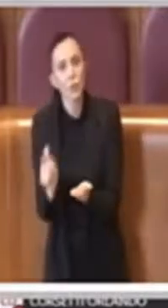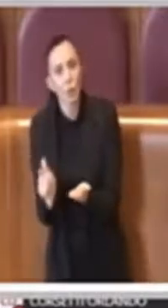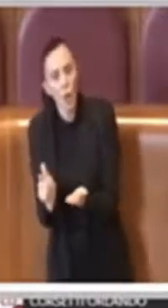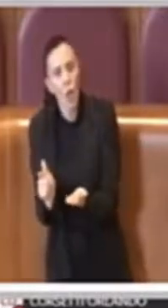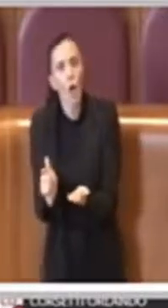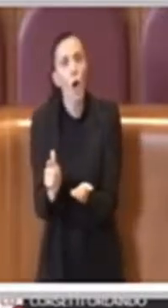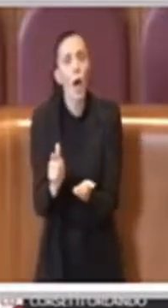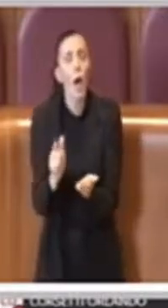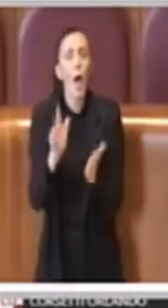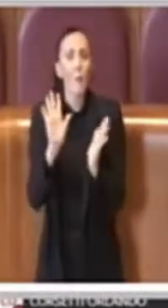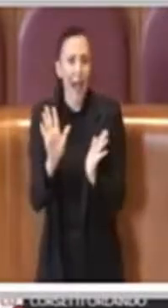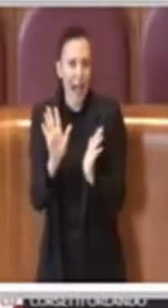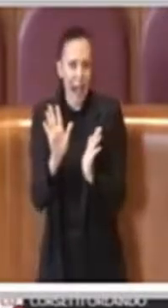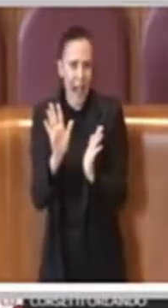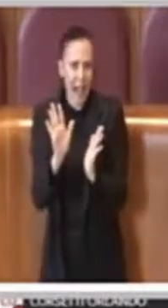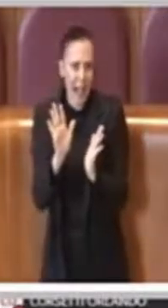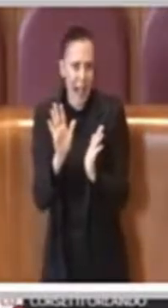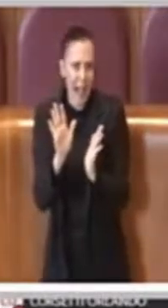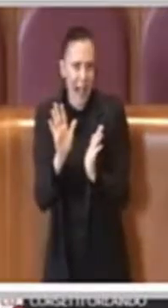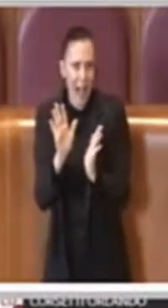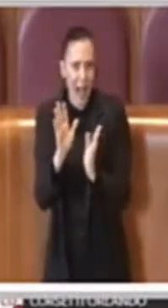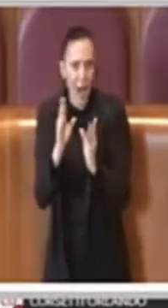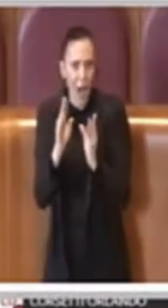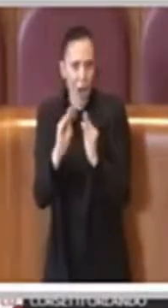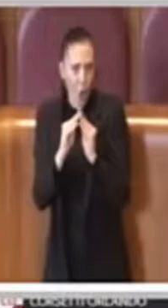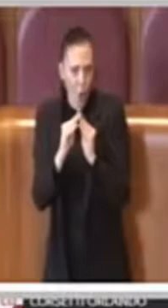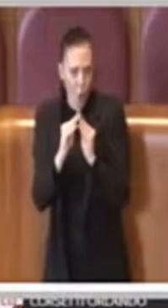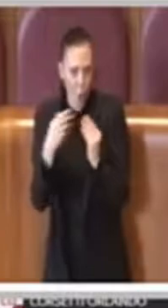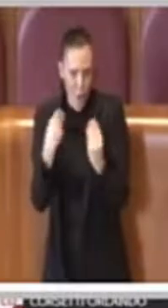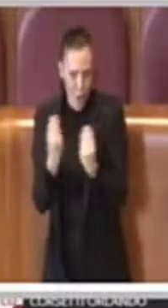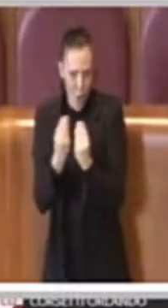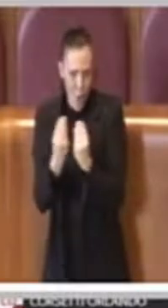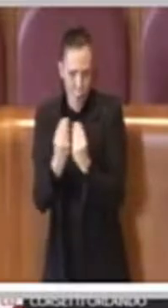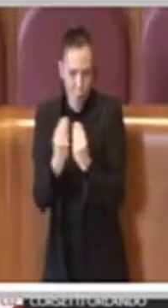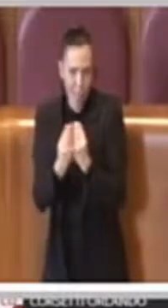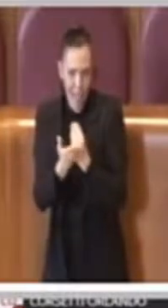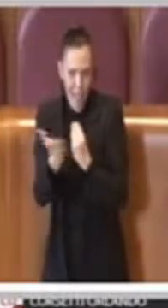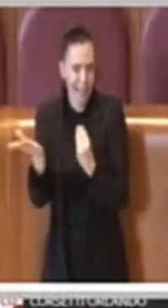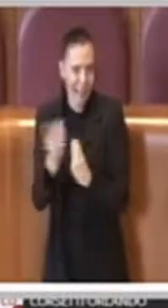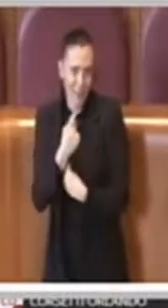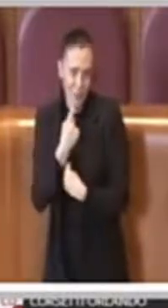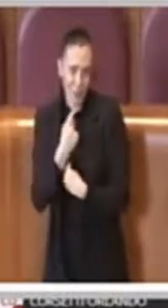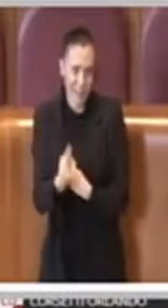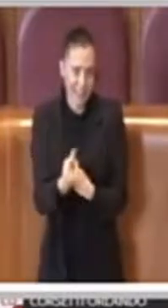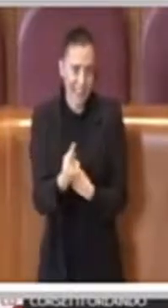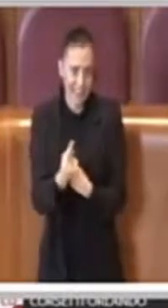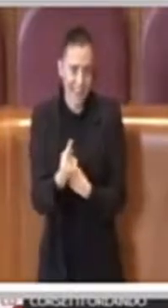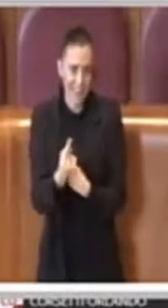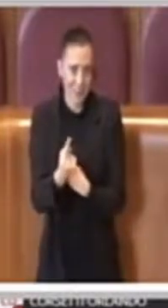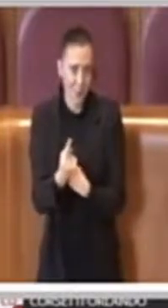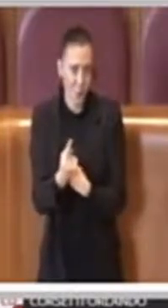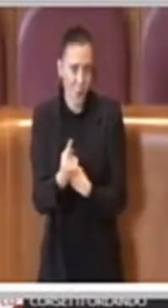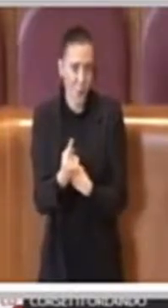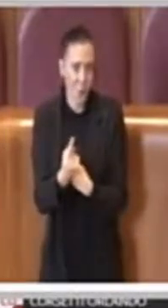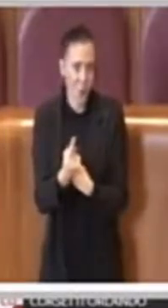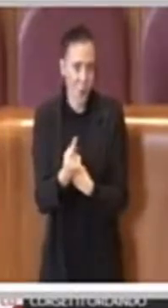un po' come hanno rilevato tutti i miei colleghi, io credo che a fronte del momento,